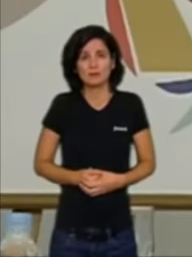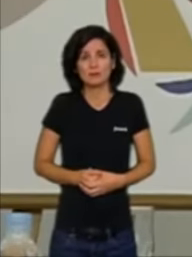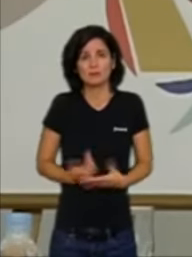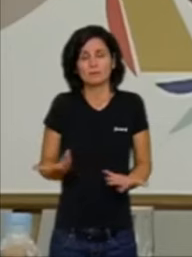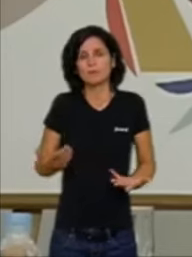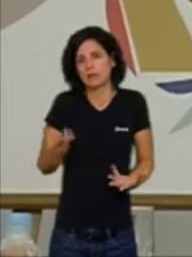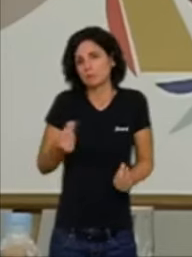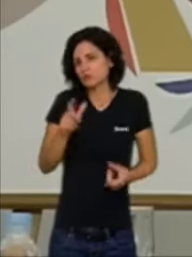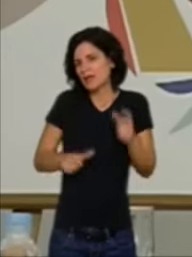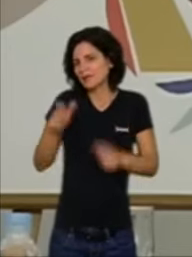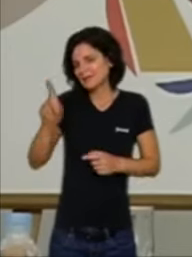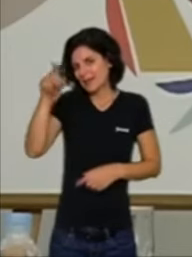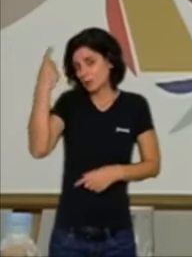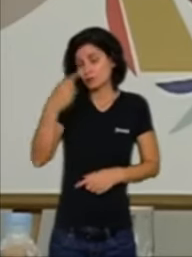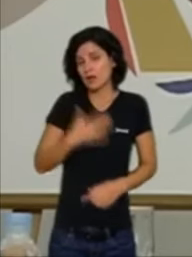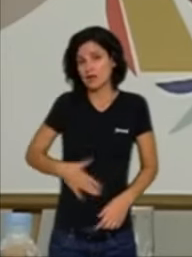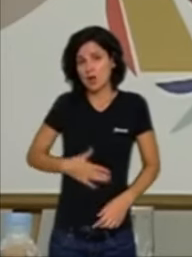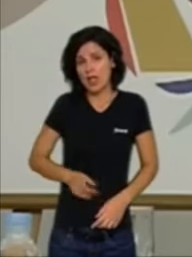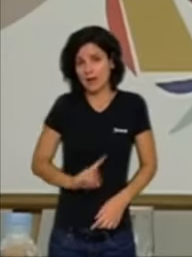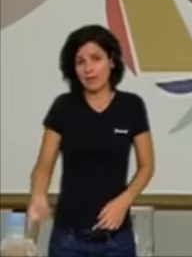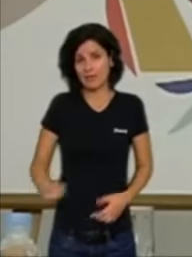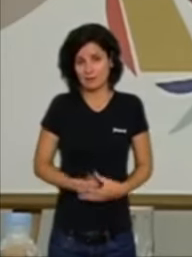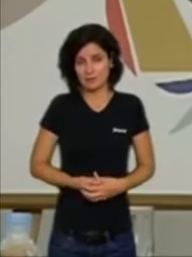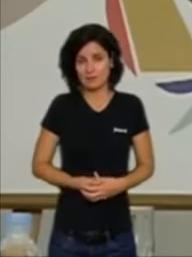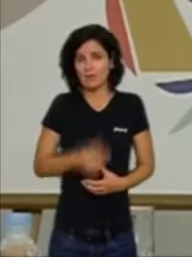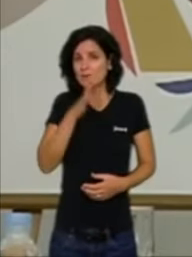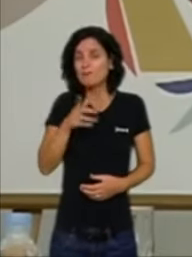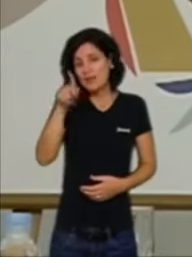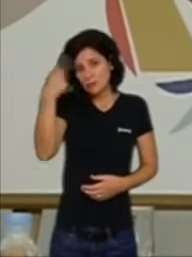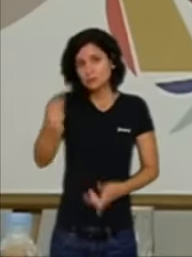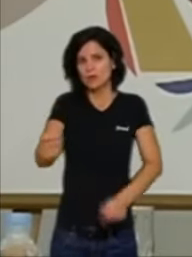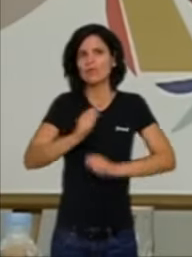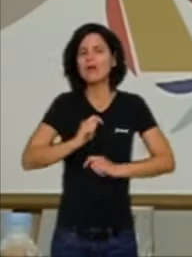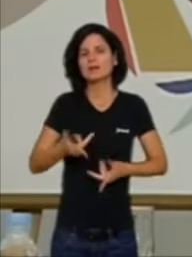cultura no li agrada. Perquè la cultura fonamentalment és una eina de llibertat.